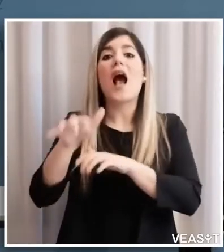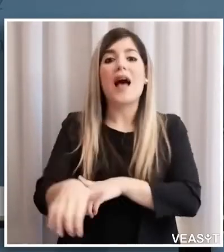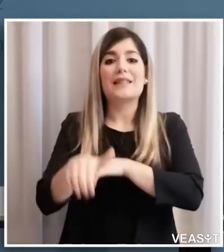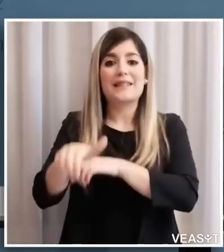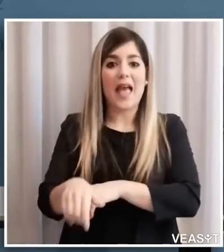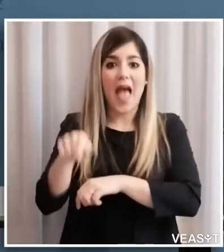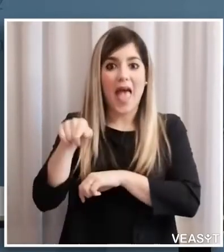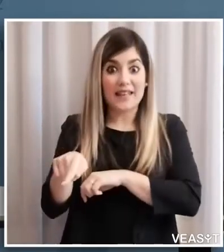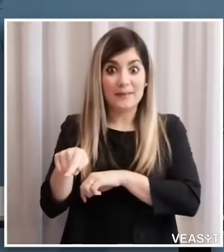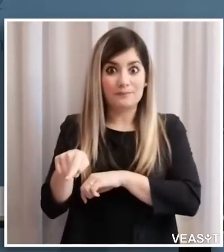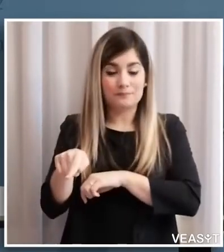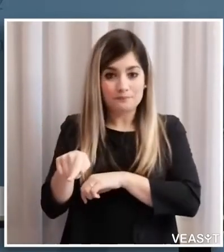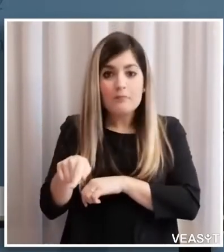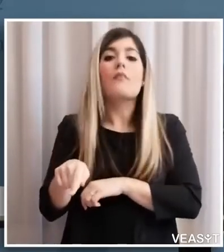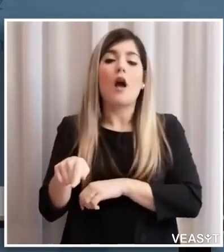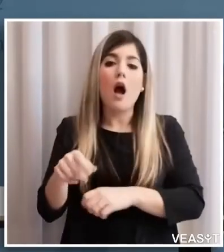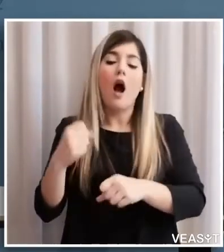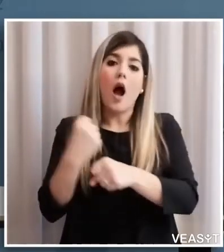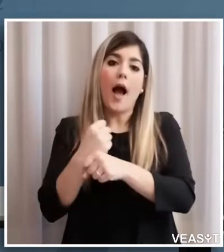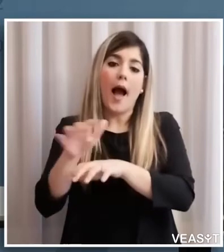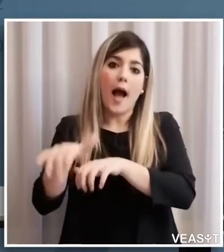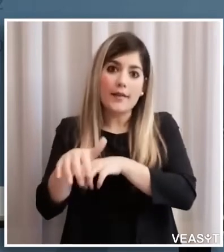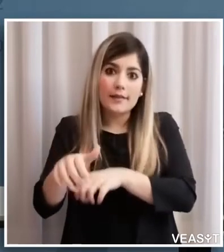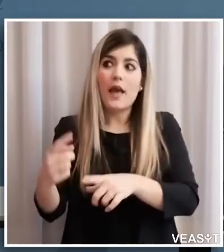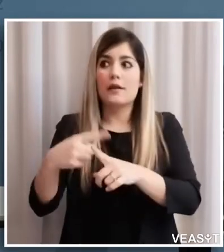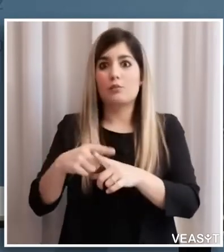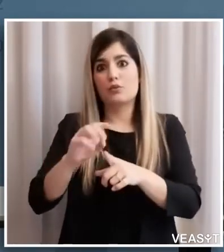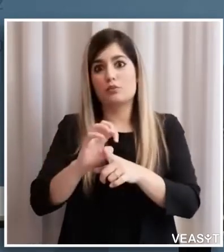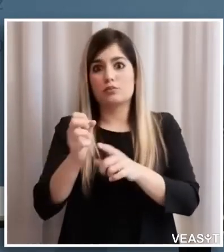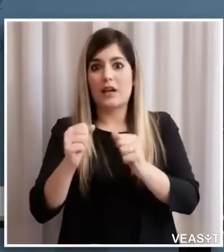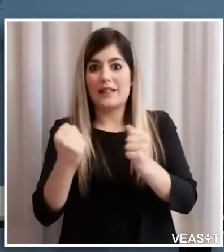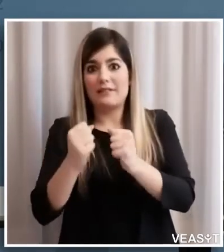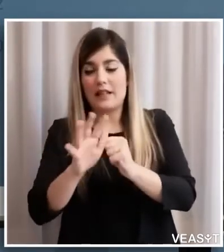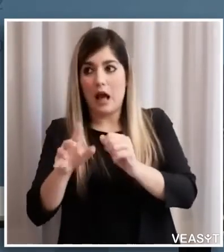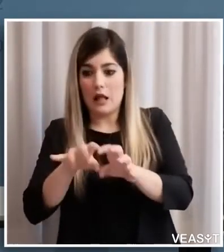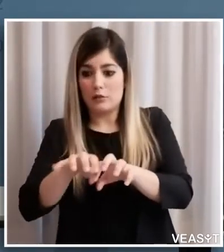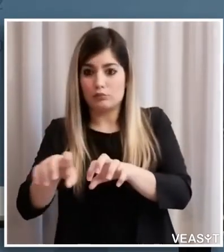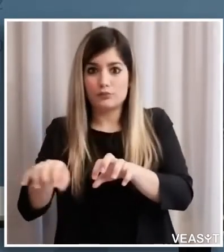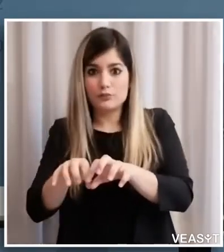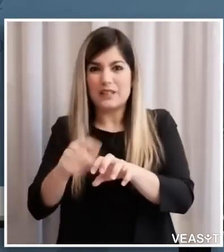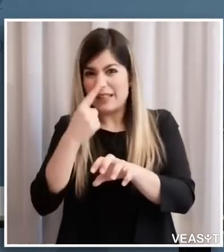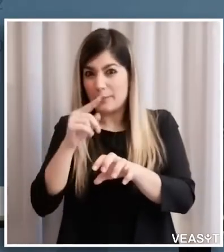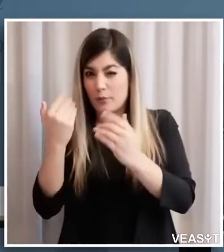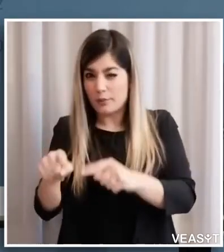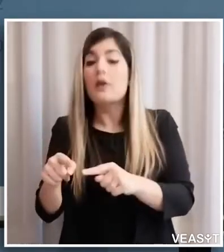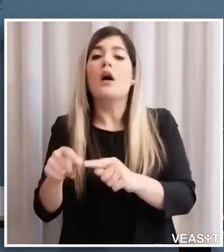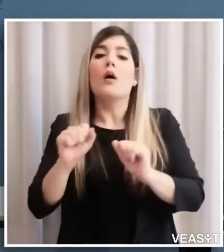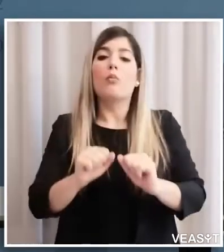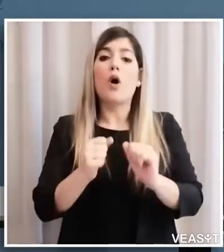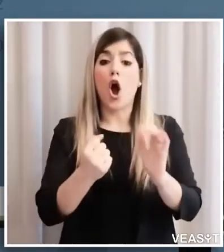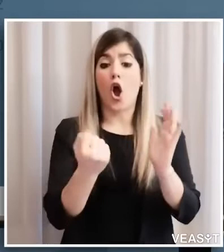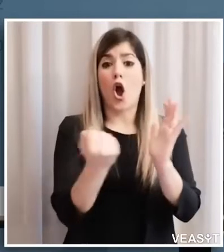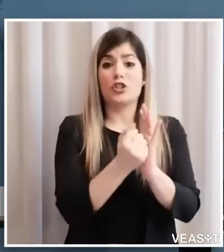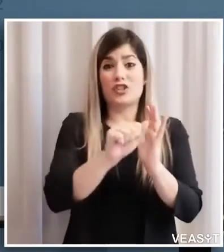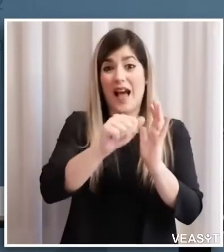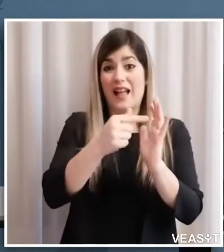erano ammesse soltanto per determinate attività con determinati codici a teco, ovvero se svolte soltanto